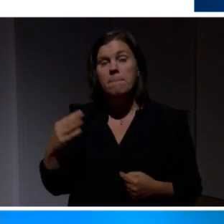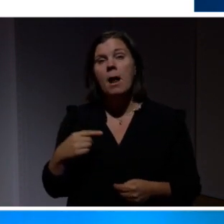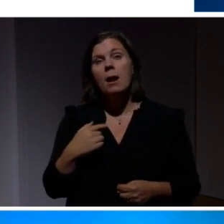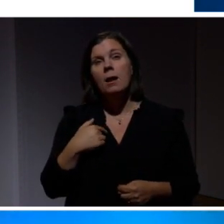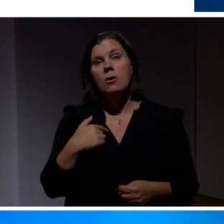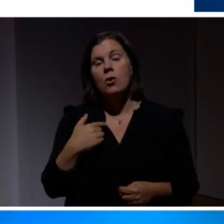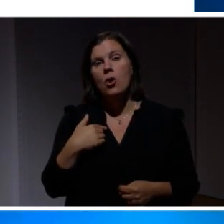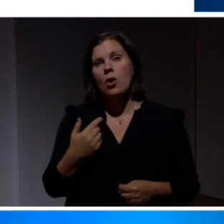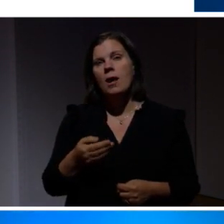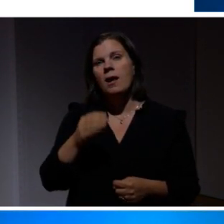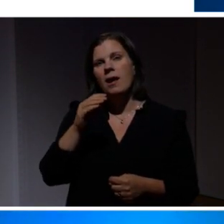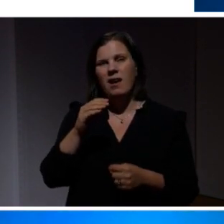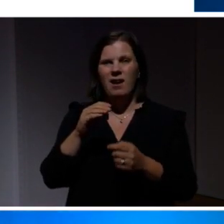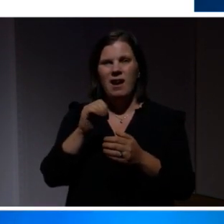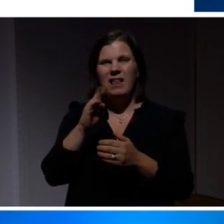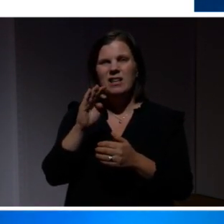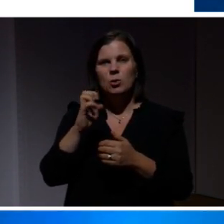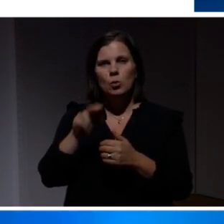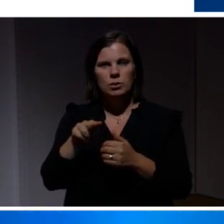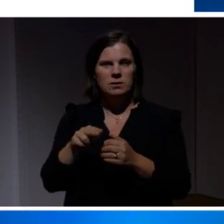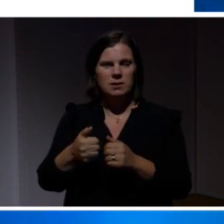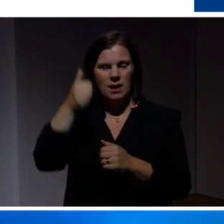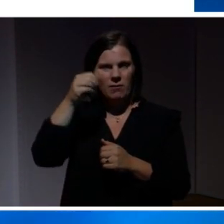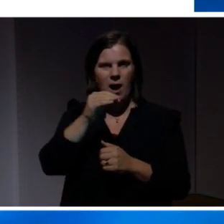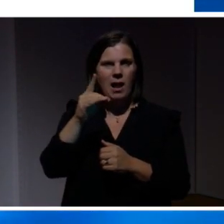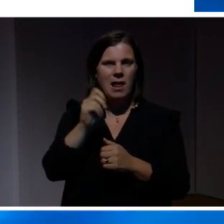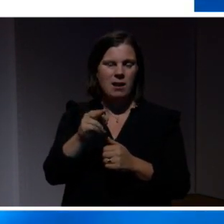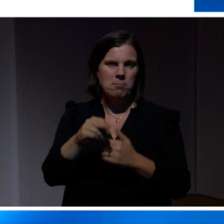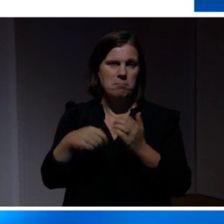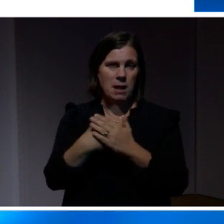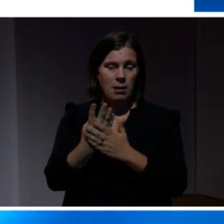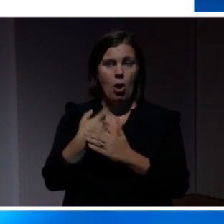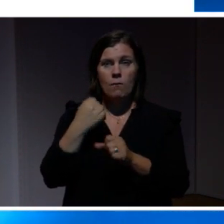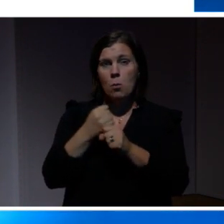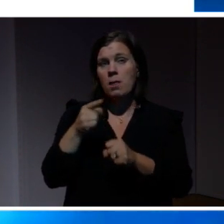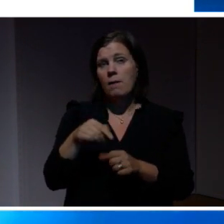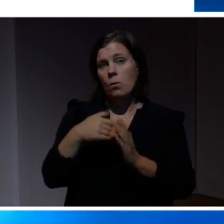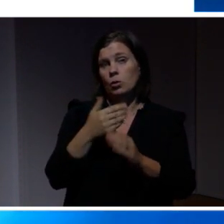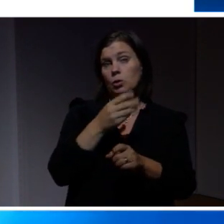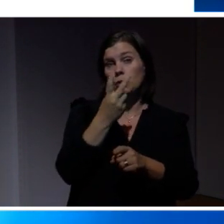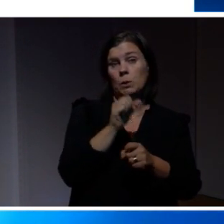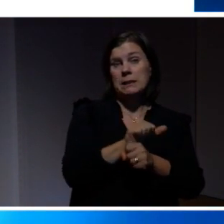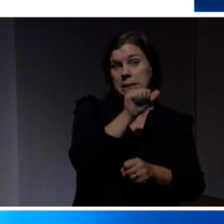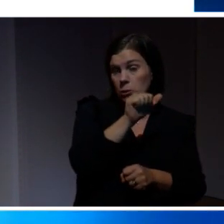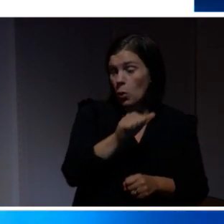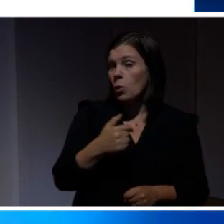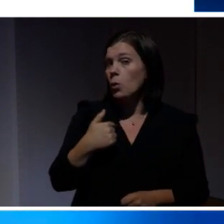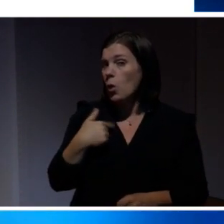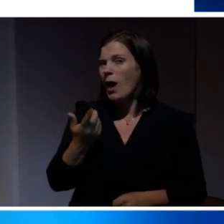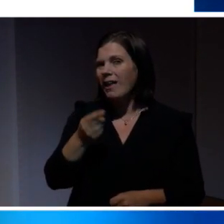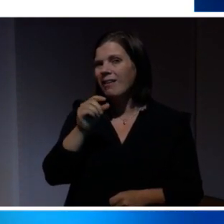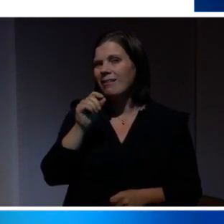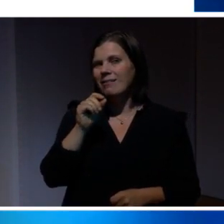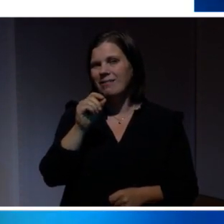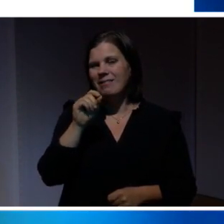är numera editionschef för Allas.se på Allomedia, där jag har jobbat sedan 2016. Och jag är en digitant,